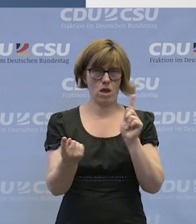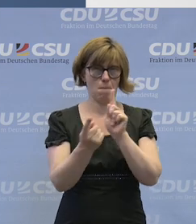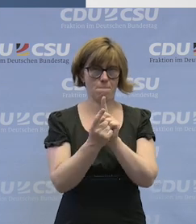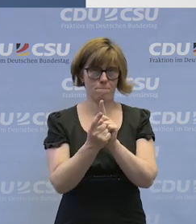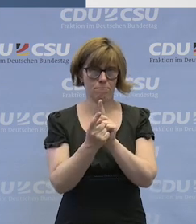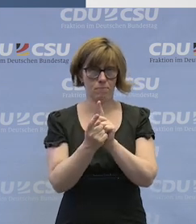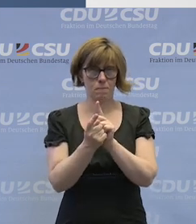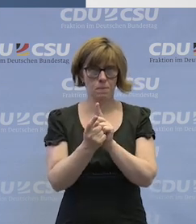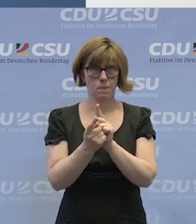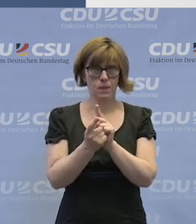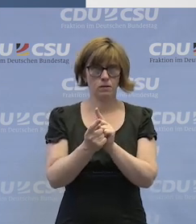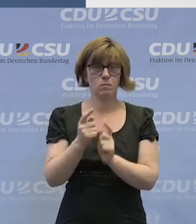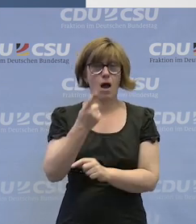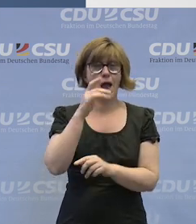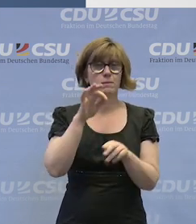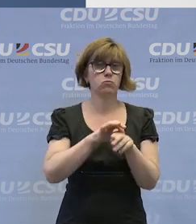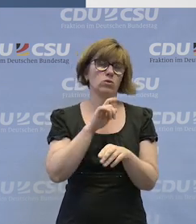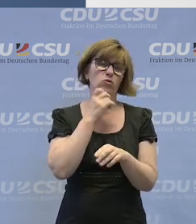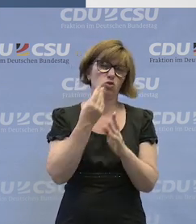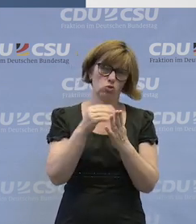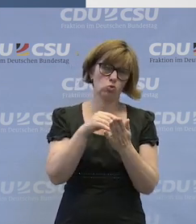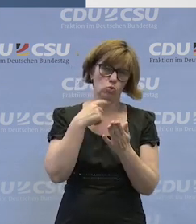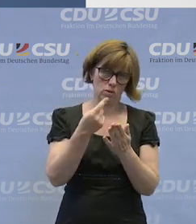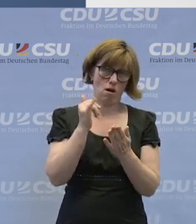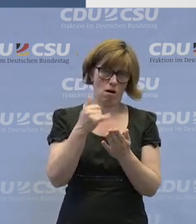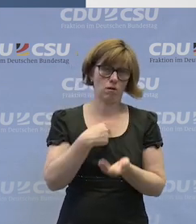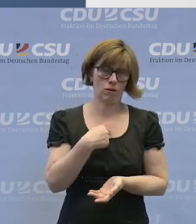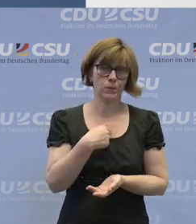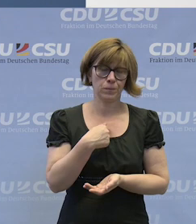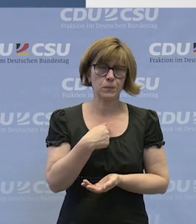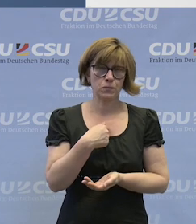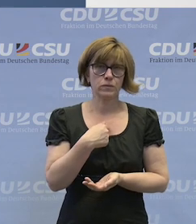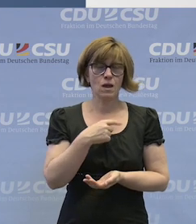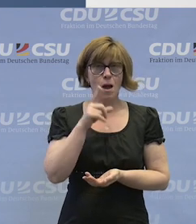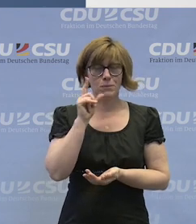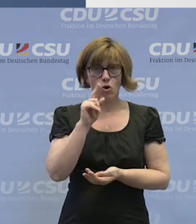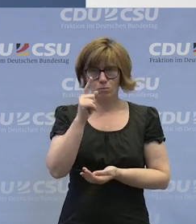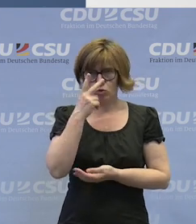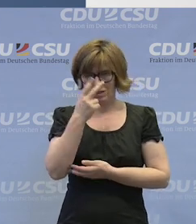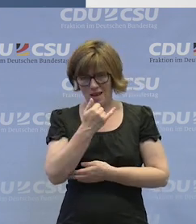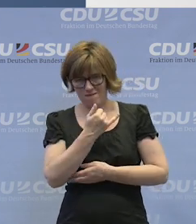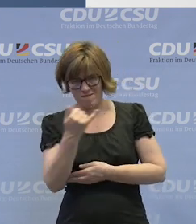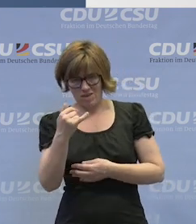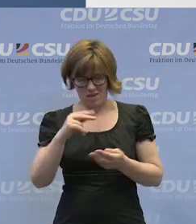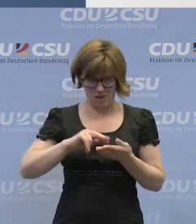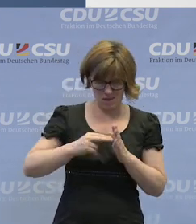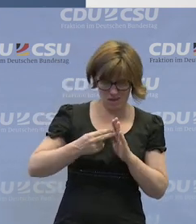Wobei ich eines an der Stelle noch hinterher schieben möchte. Man muss immer sehen, ein